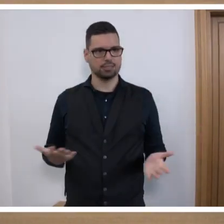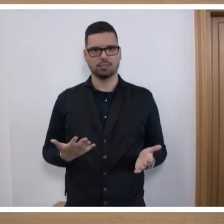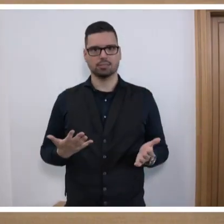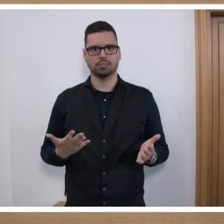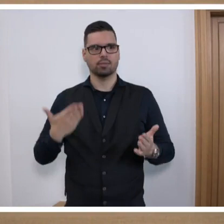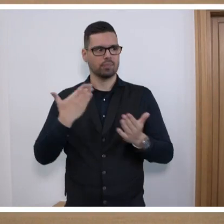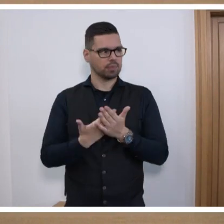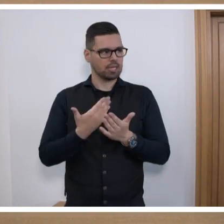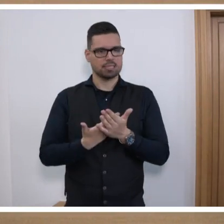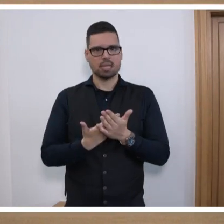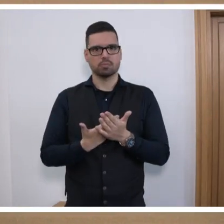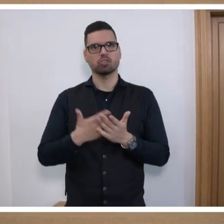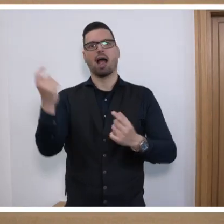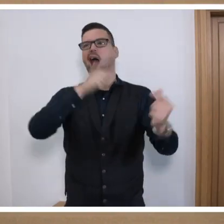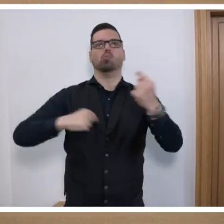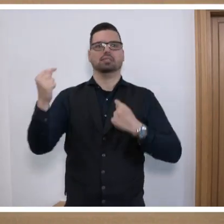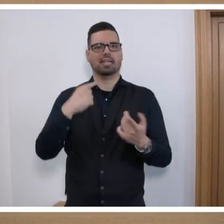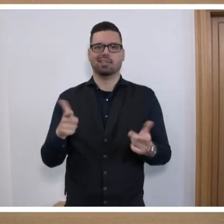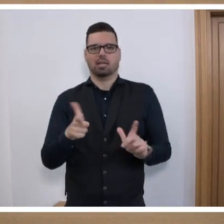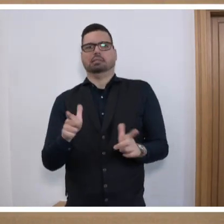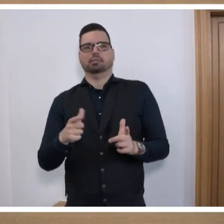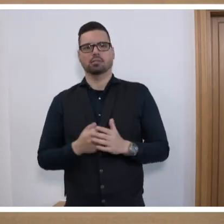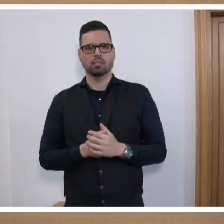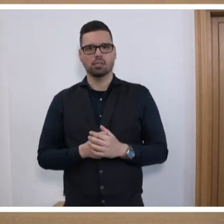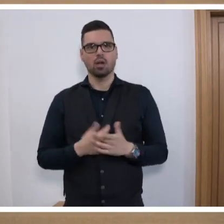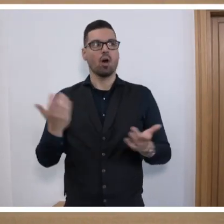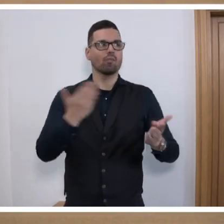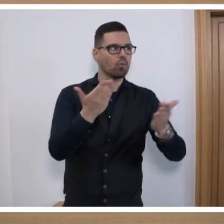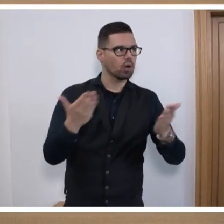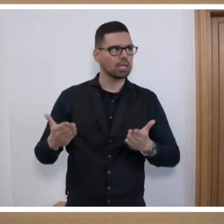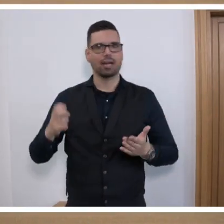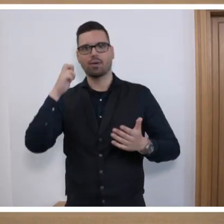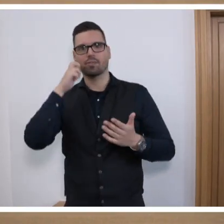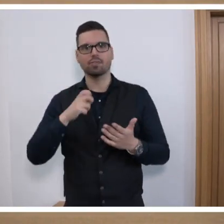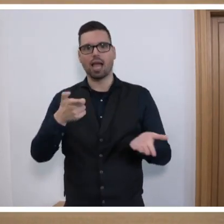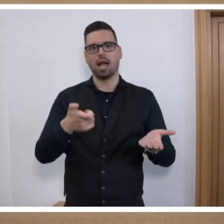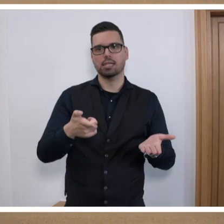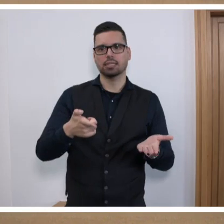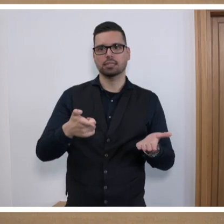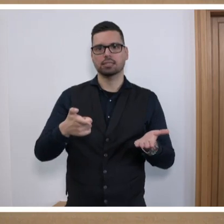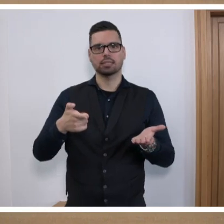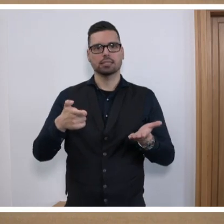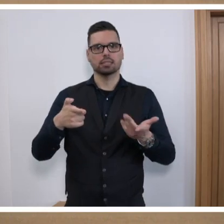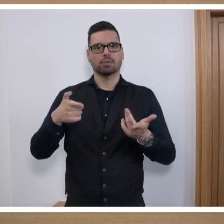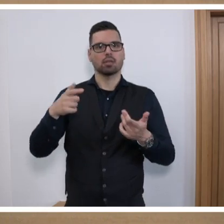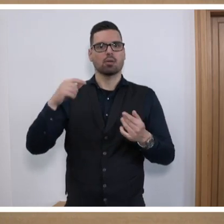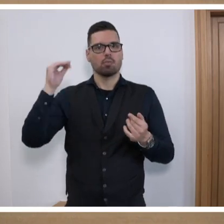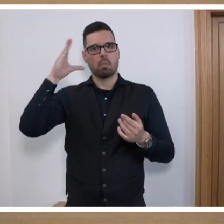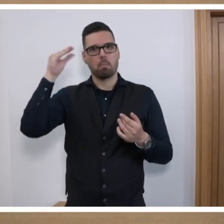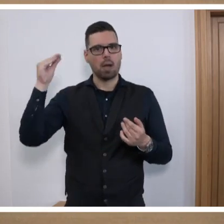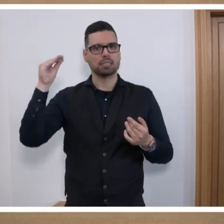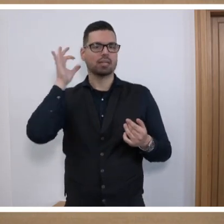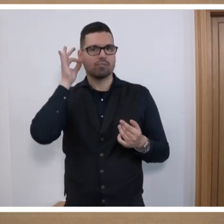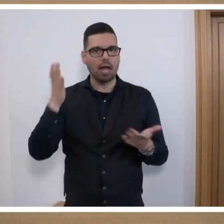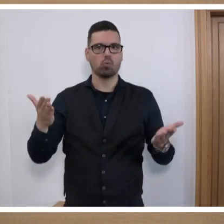kann ich nicht dauernd von Ausländern reden, sondern es kommt darauf an, wo kommen die her, wie alt sind sie, welchen Geschlecht sind sie, mit welcher Absicht kommen